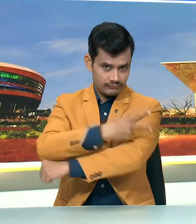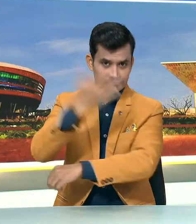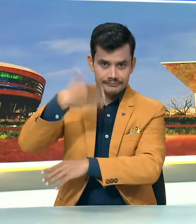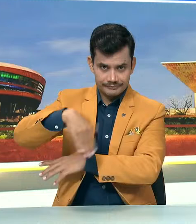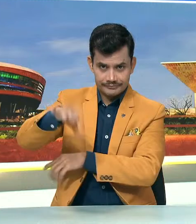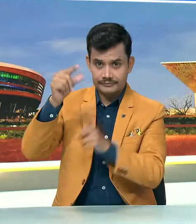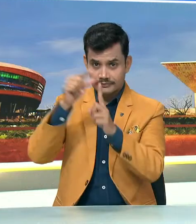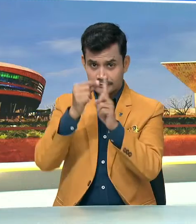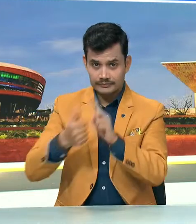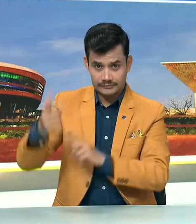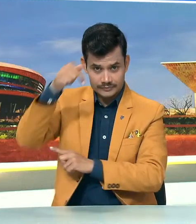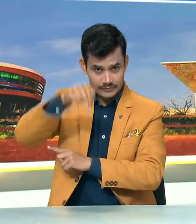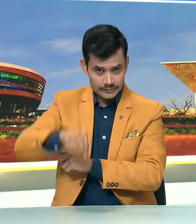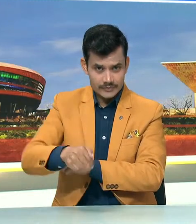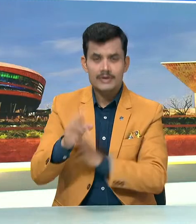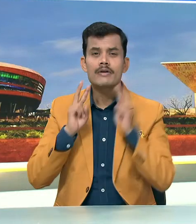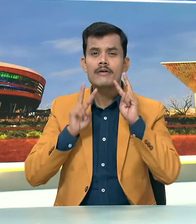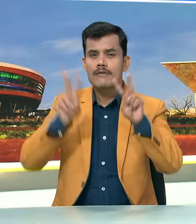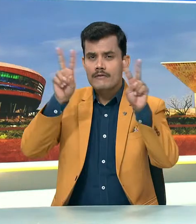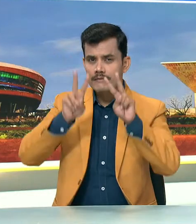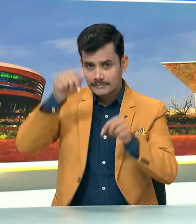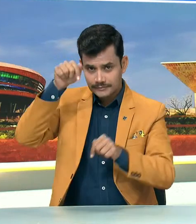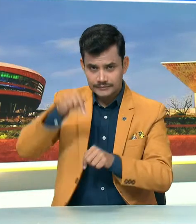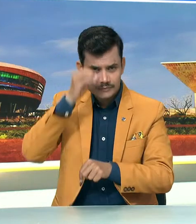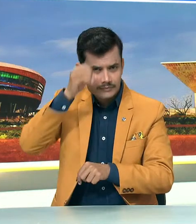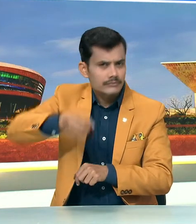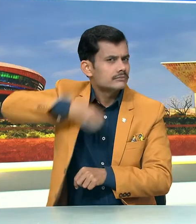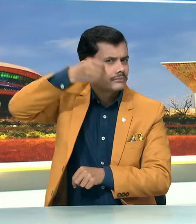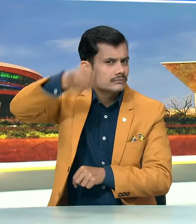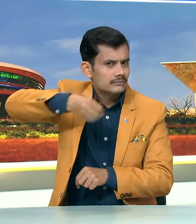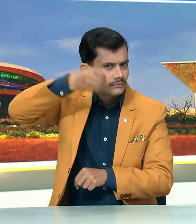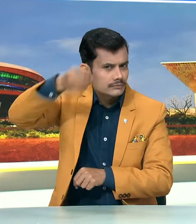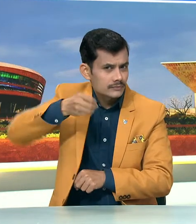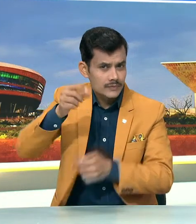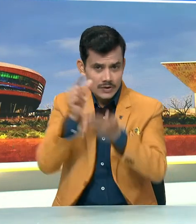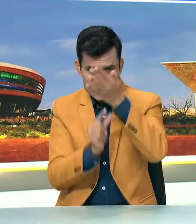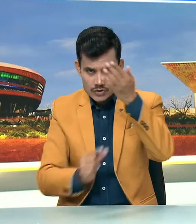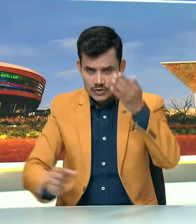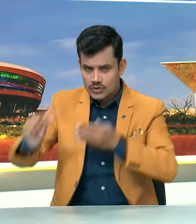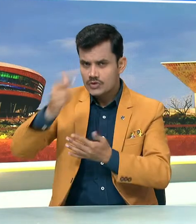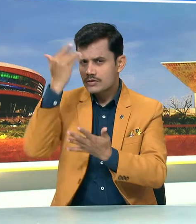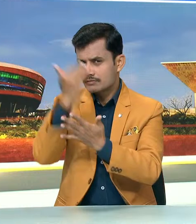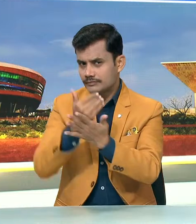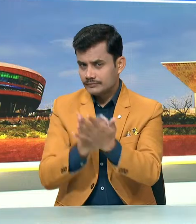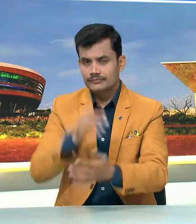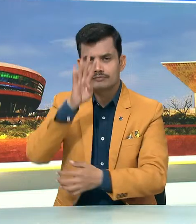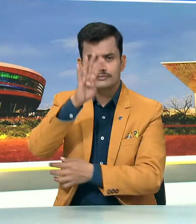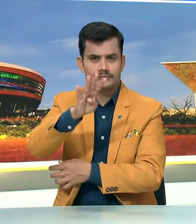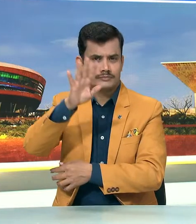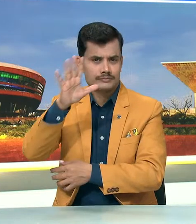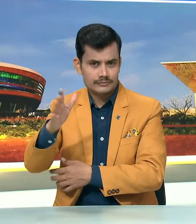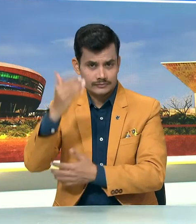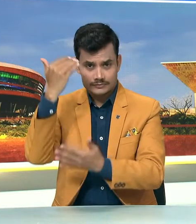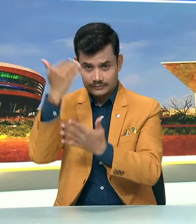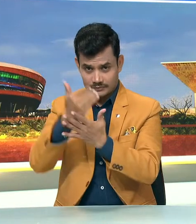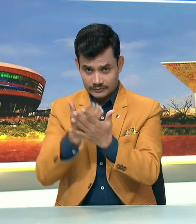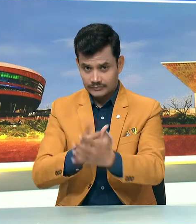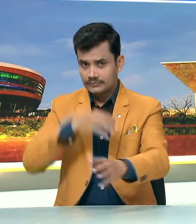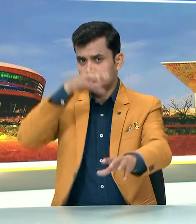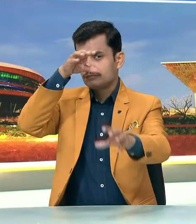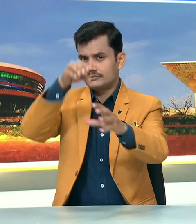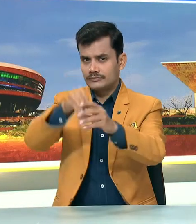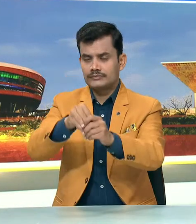रहेंगी राश्ट्रपती आज 12 नसी में महात्मा गांधी काशी विद्या पीच के 45 में दीक्षान